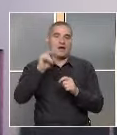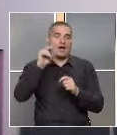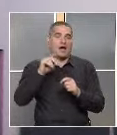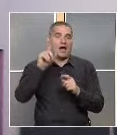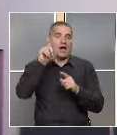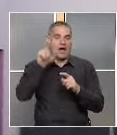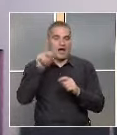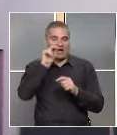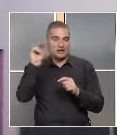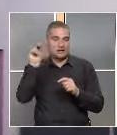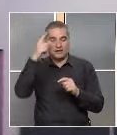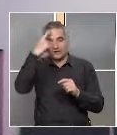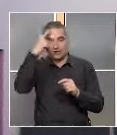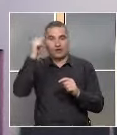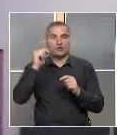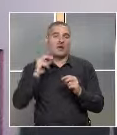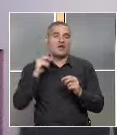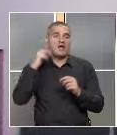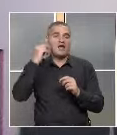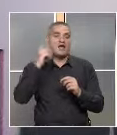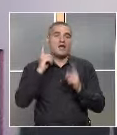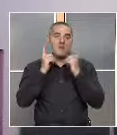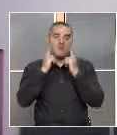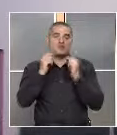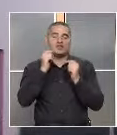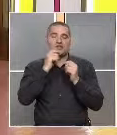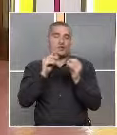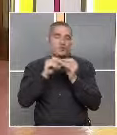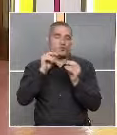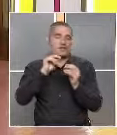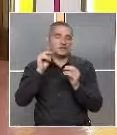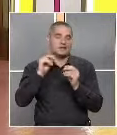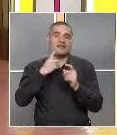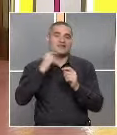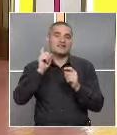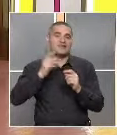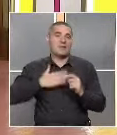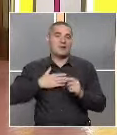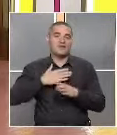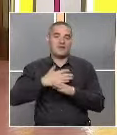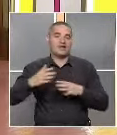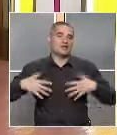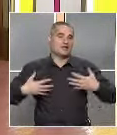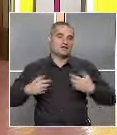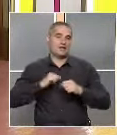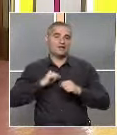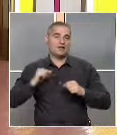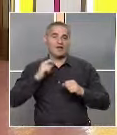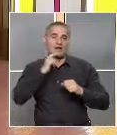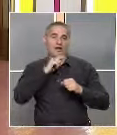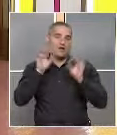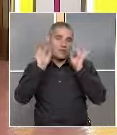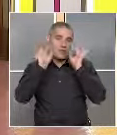на челото и ни намазват бузите с червеното яйце, за да бъдем винаги щастливи и румени.